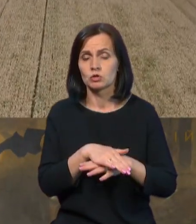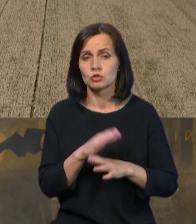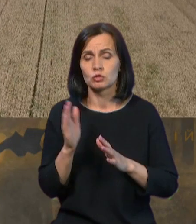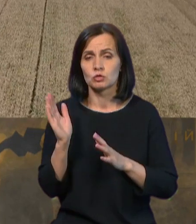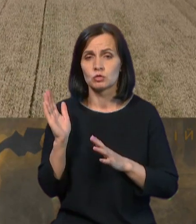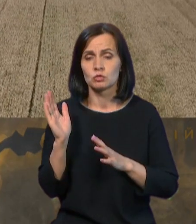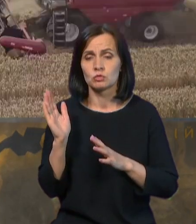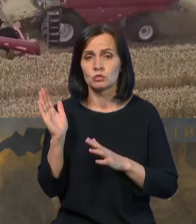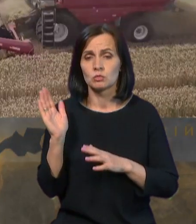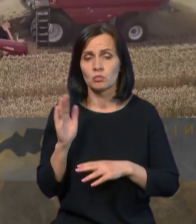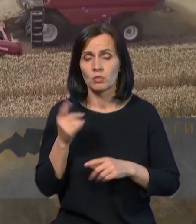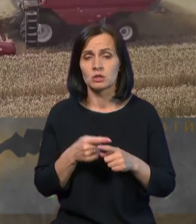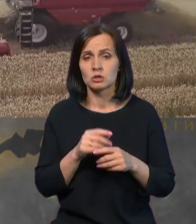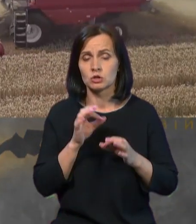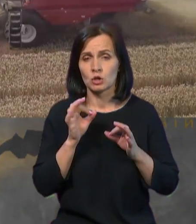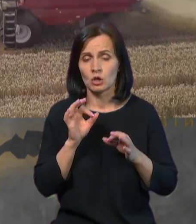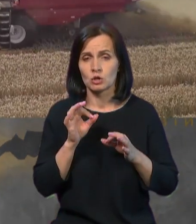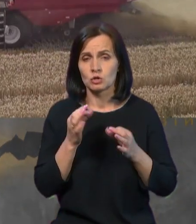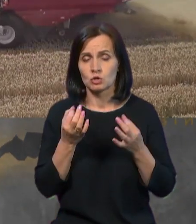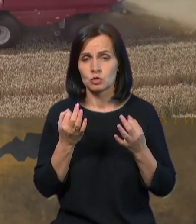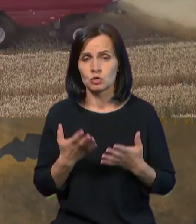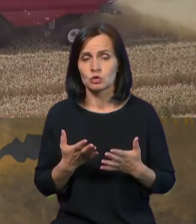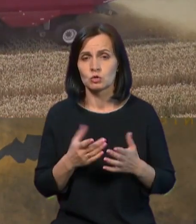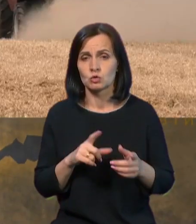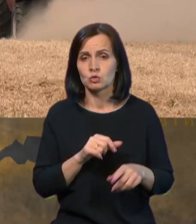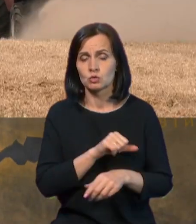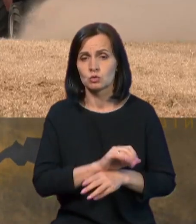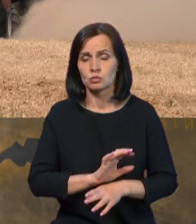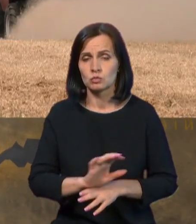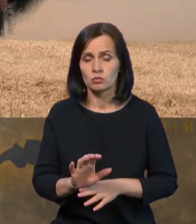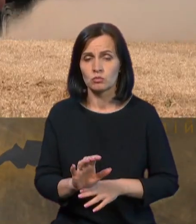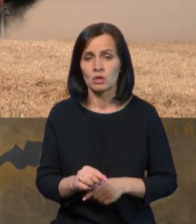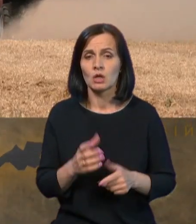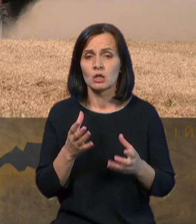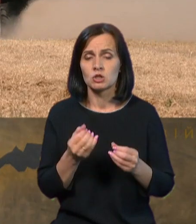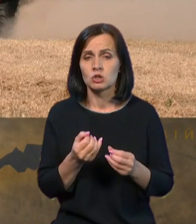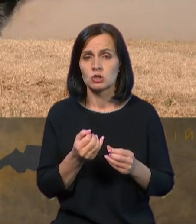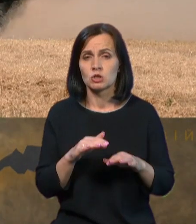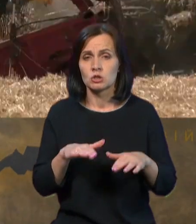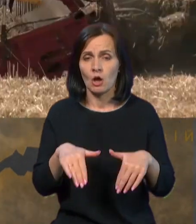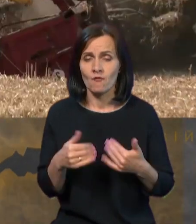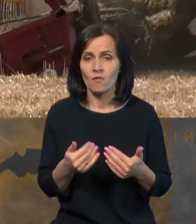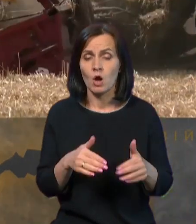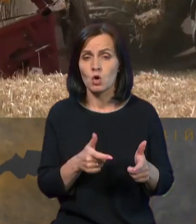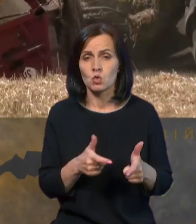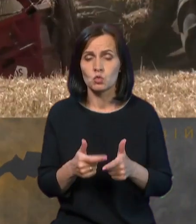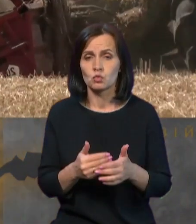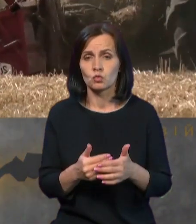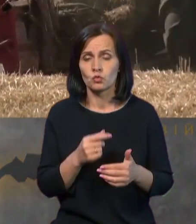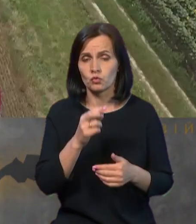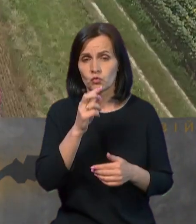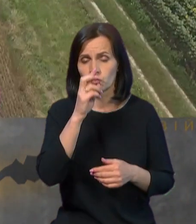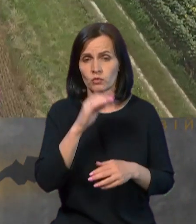А також готується ще один варіант від держави, коли держава вже в першому читанні